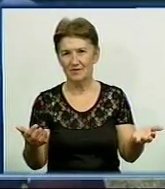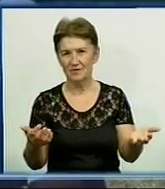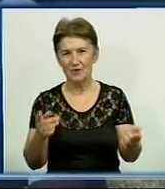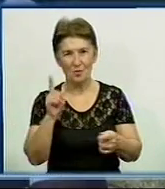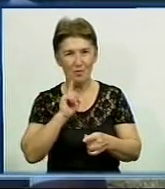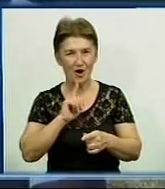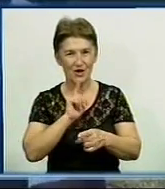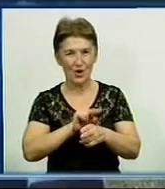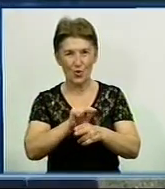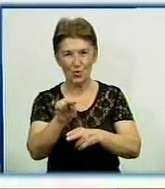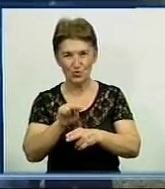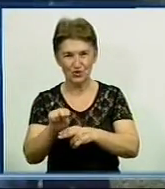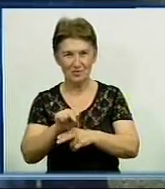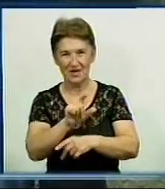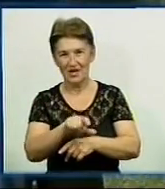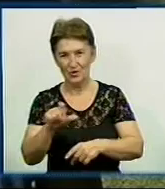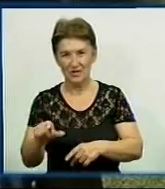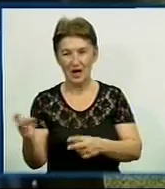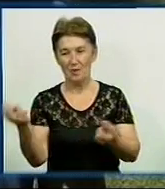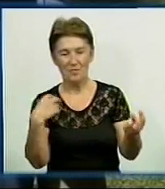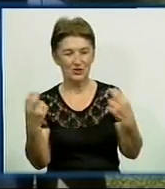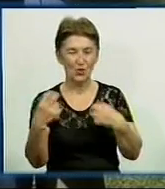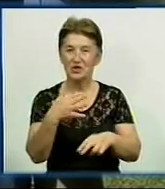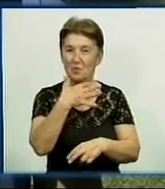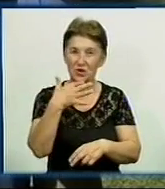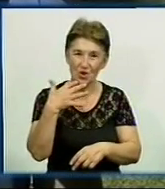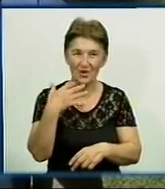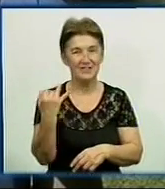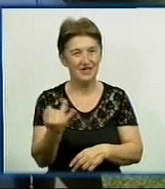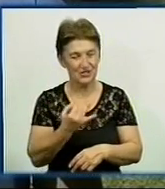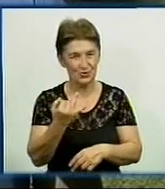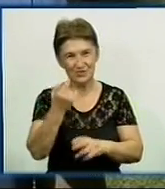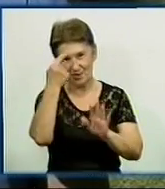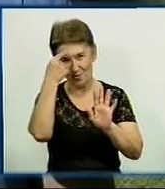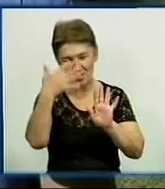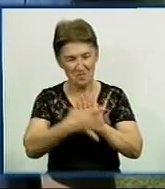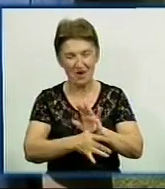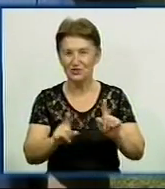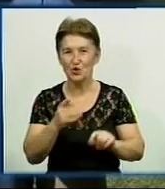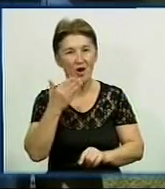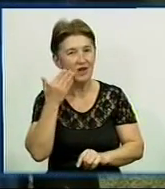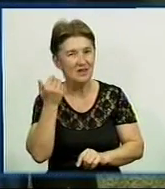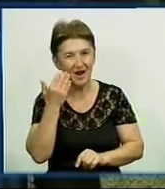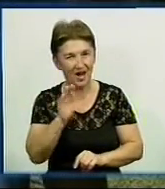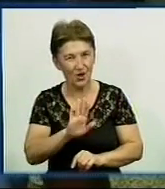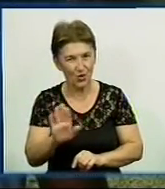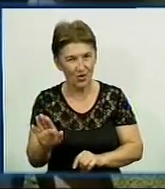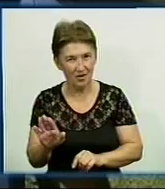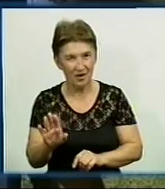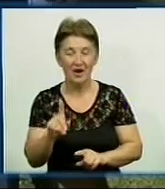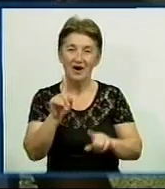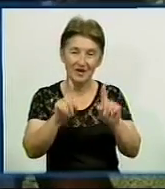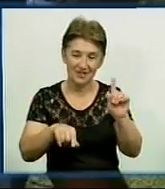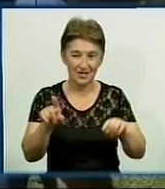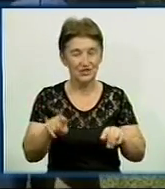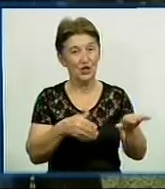мучимо людей ходити, тримати баланс. Підходять багато, цікавіться, розуміють, що це не так легко, як з боку. Некоторі